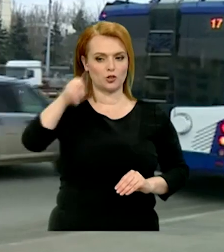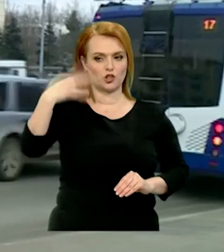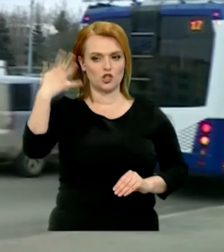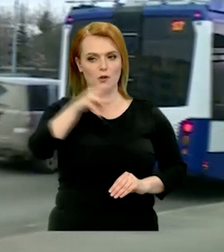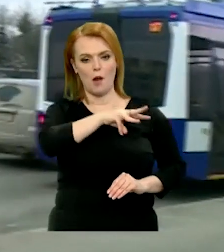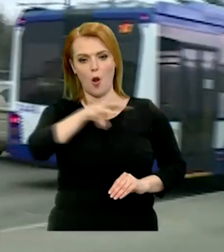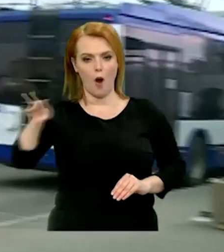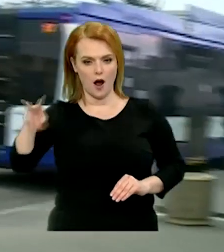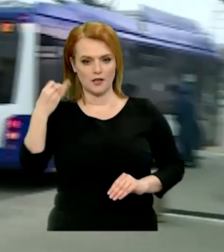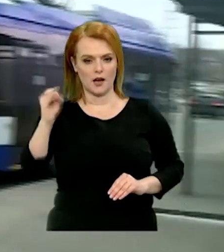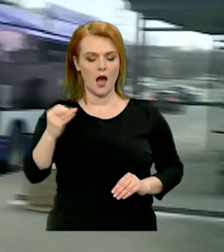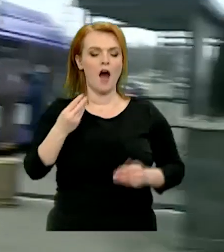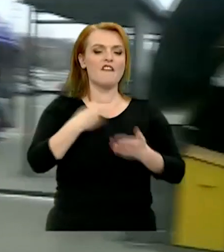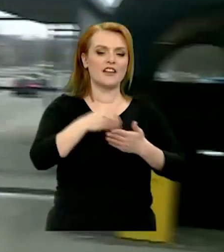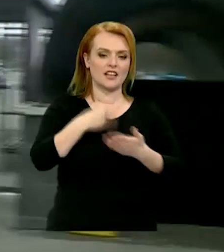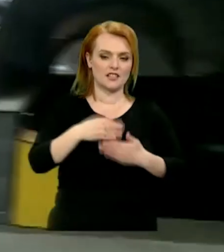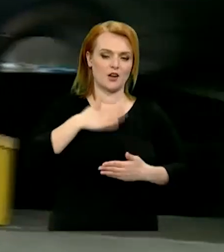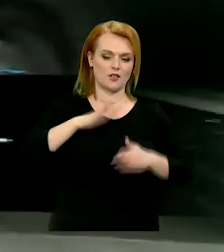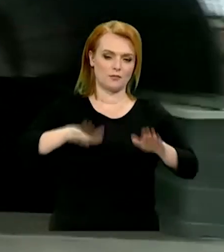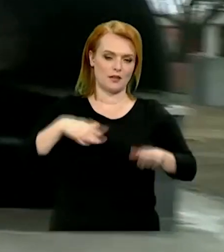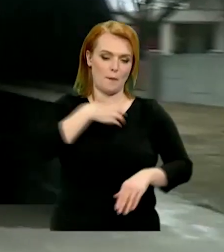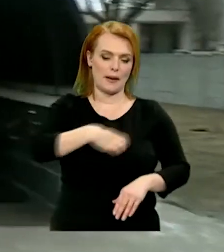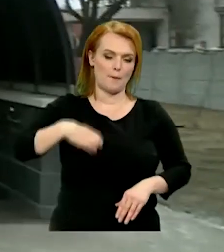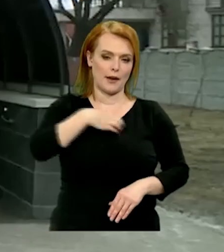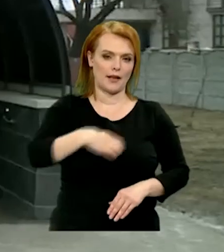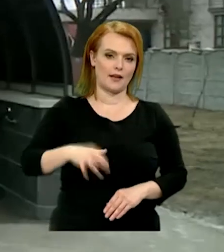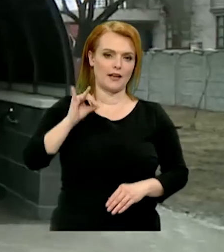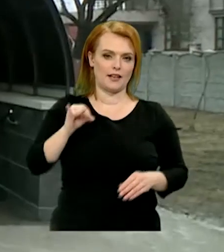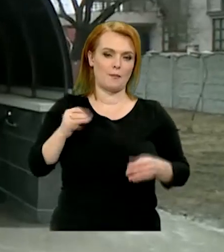Finanțarea a venit din bugetul local și din contribuția agenților economici.